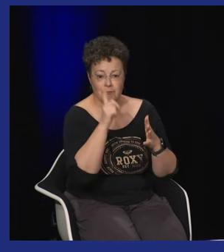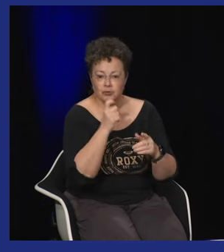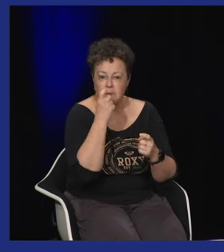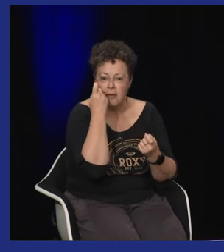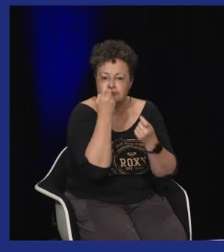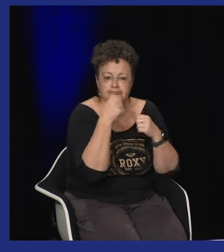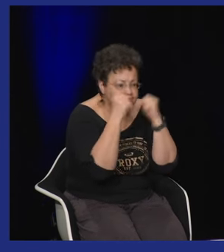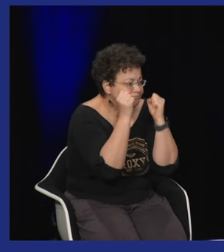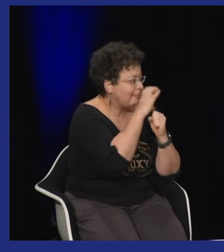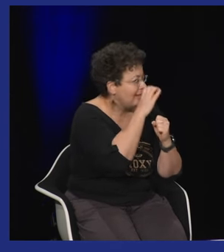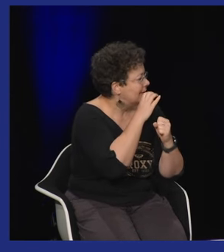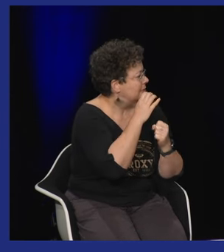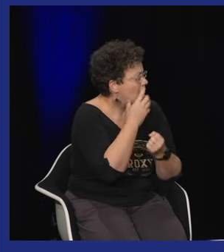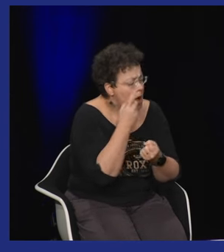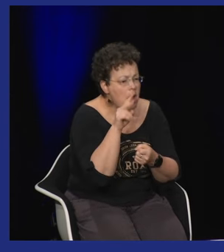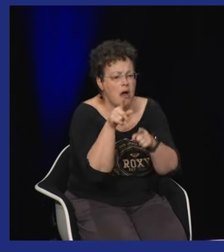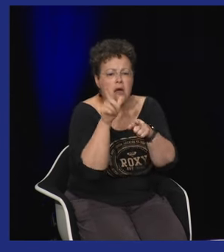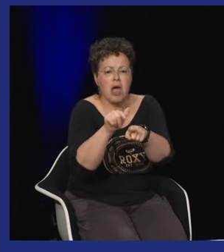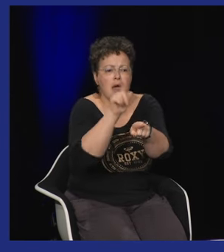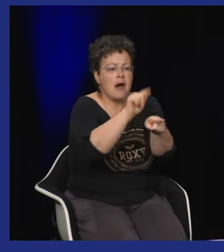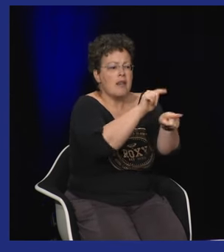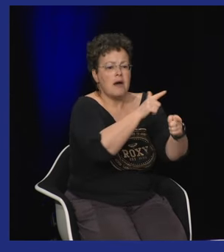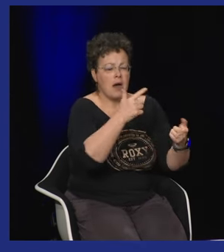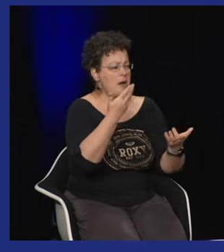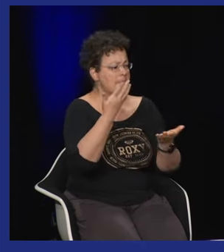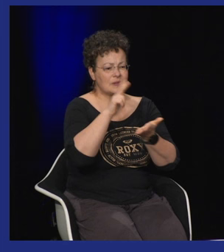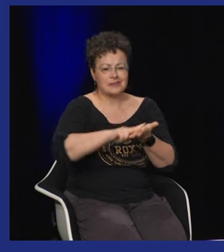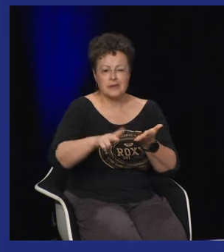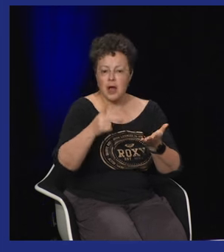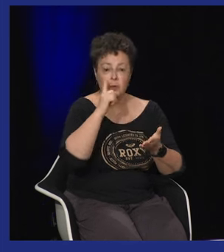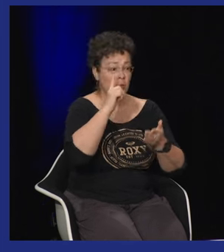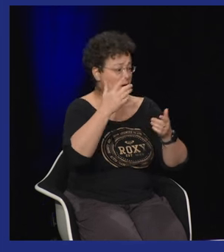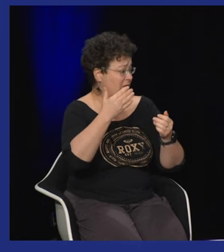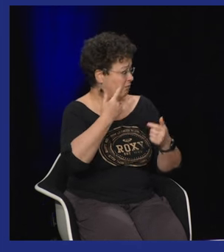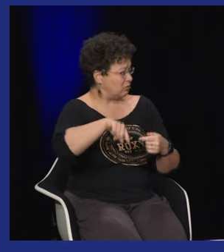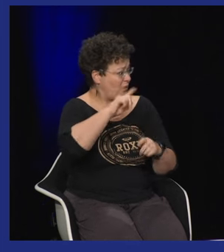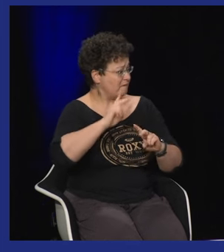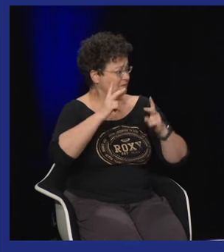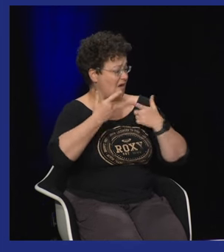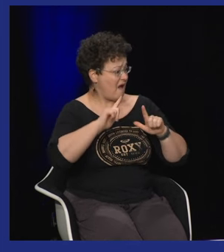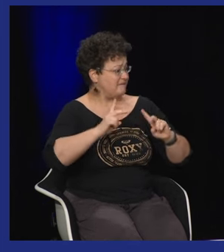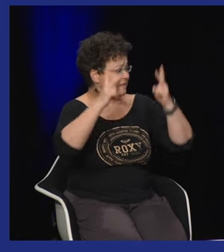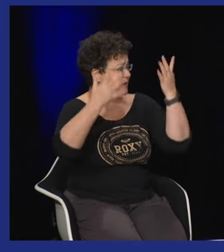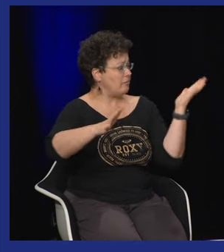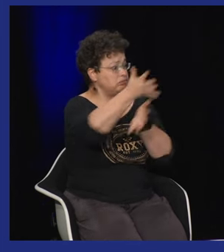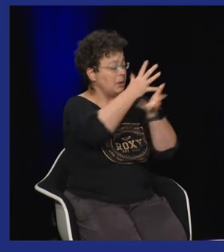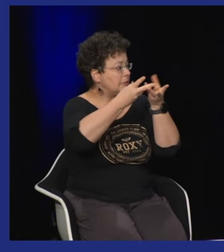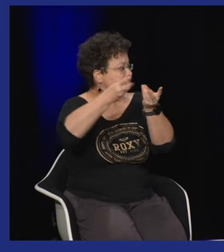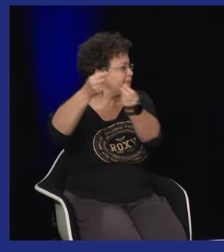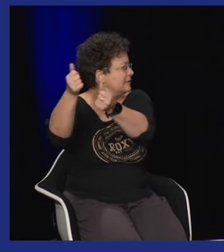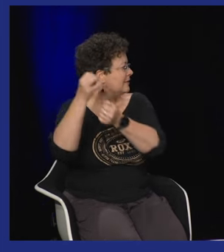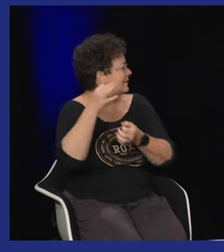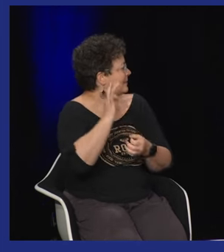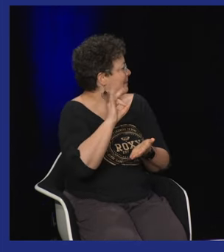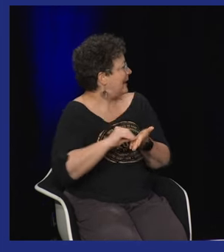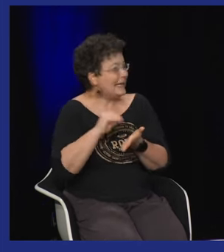comment ça se passe chez les personnes sourdes et qui a été assez curieuse pour aller rencontrer des personnes découvrir et elle a voulu un peu garder